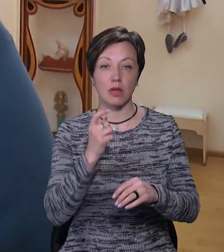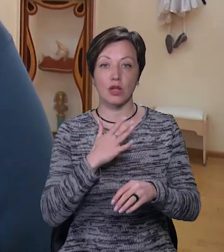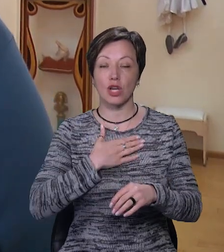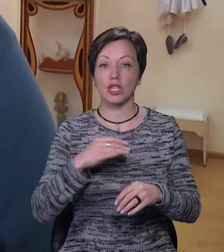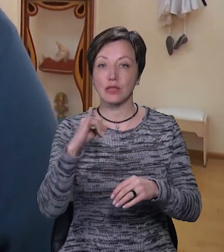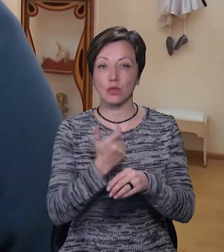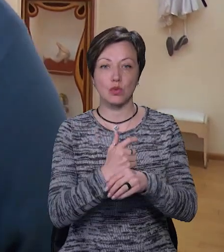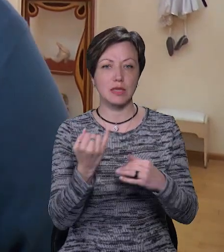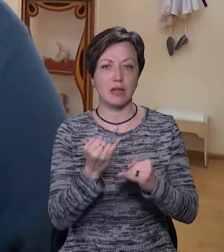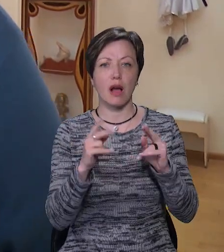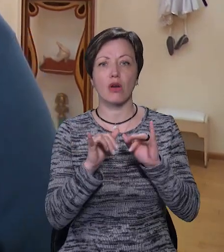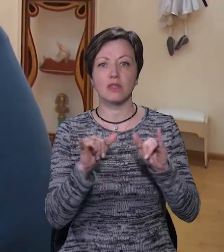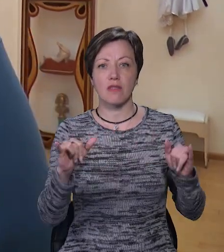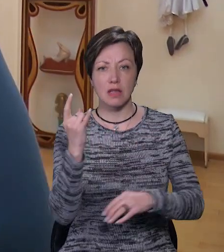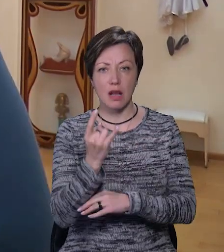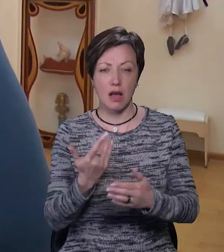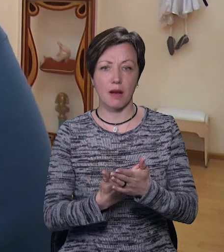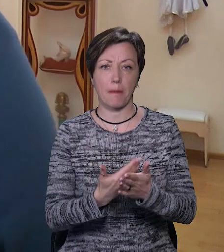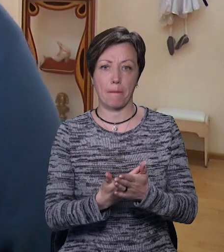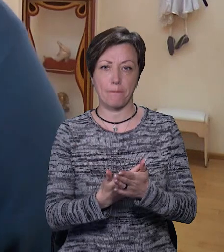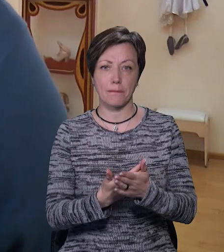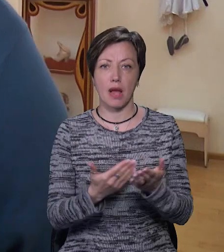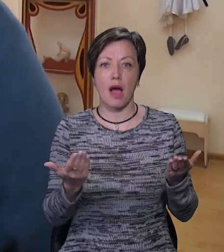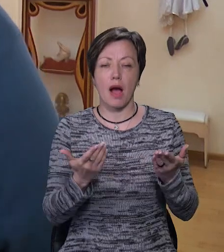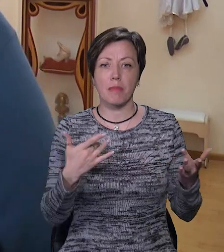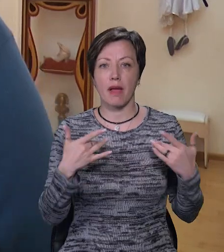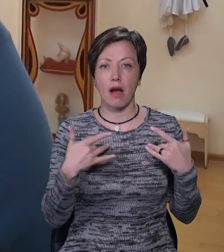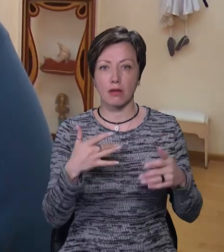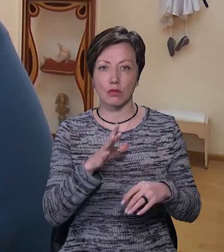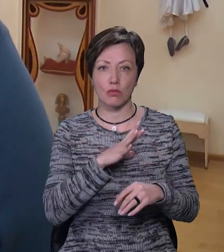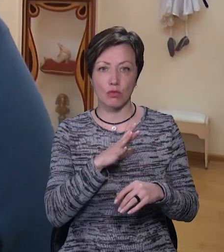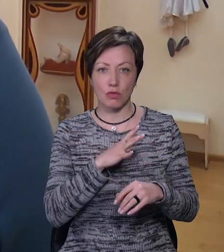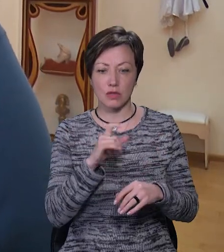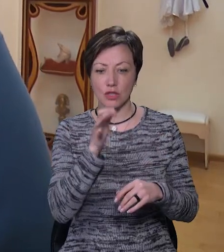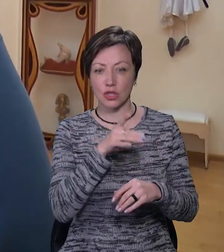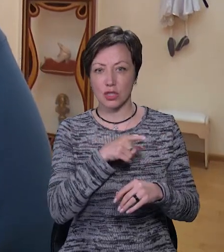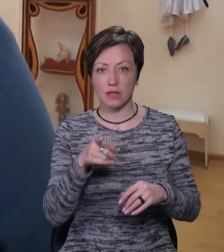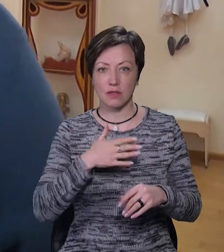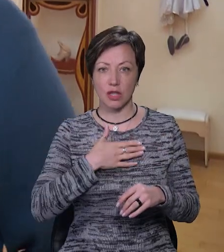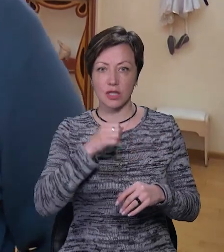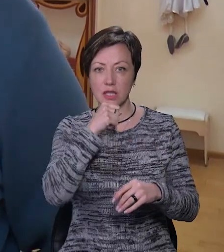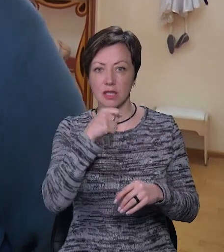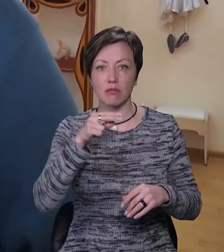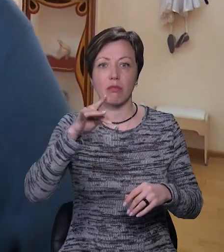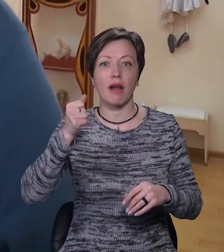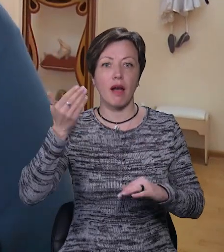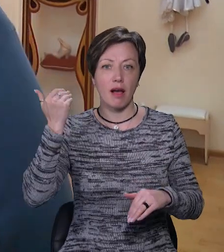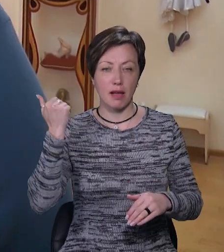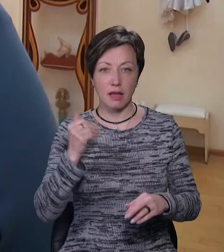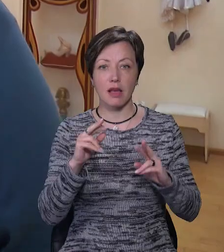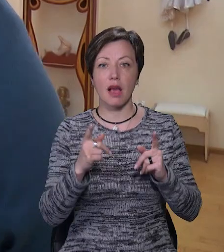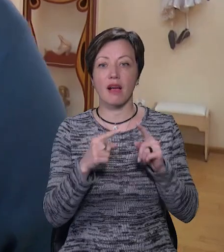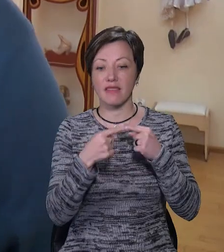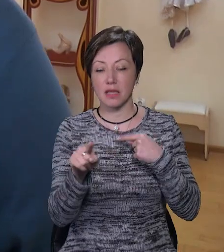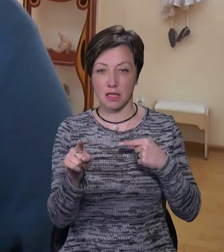цікава, як розвивалася лялька, яким театр був за часів наших дідів-прадідів, як